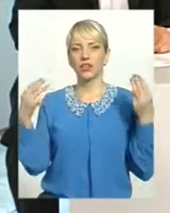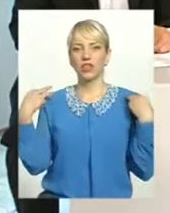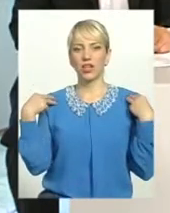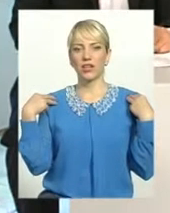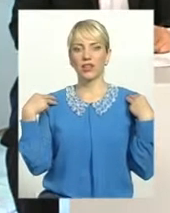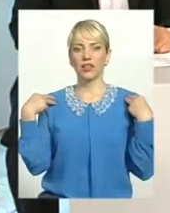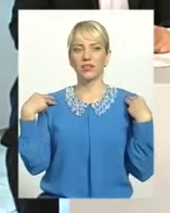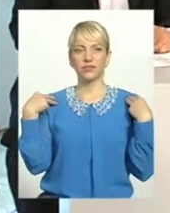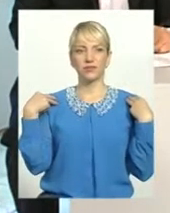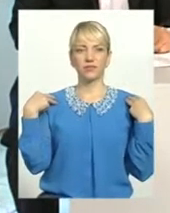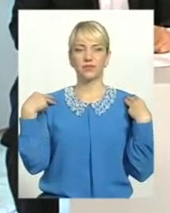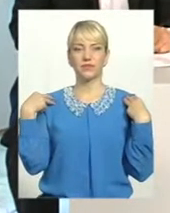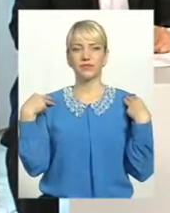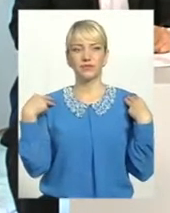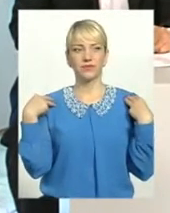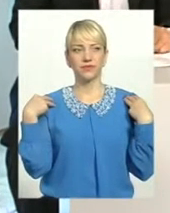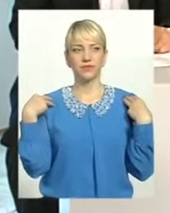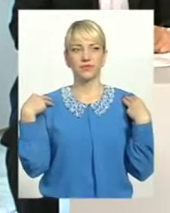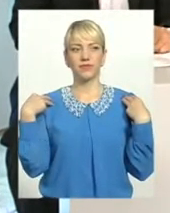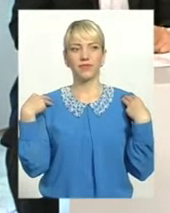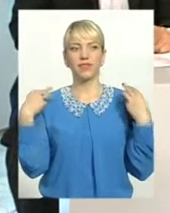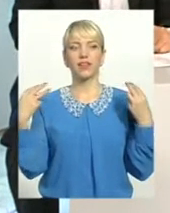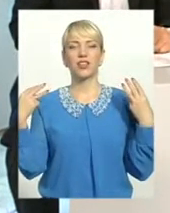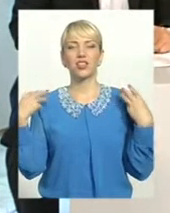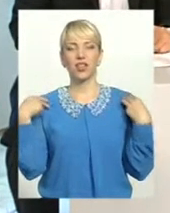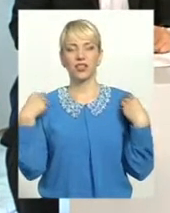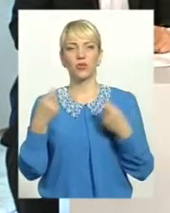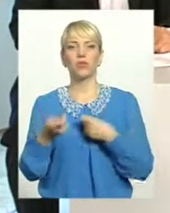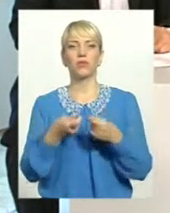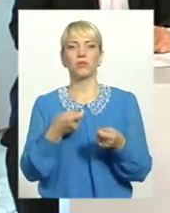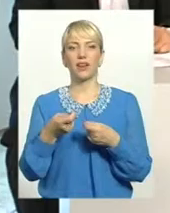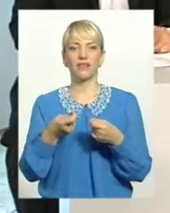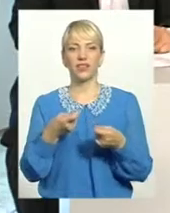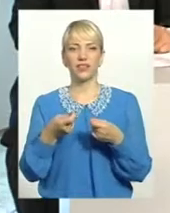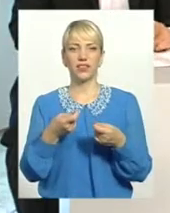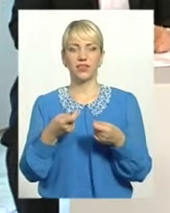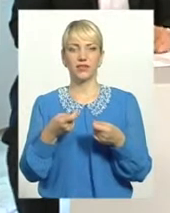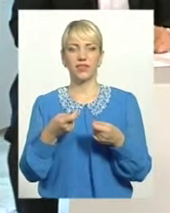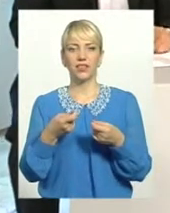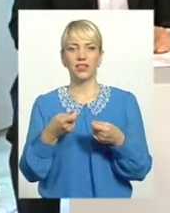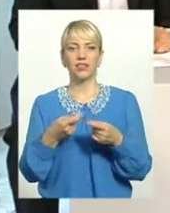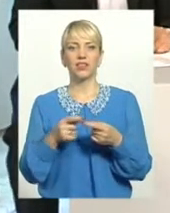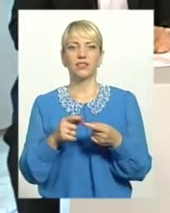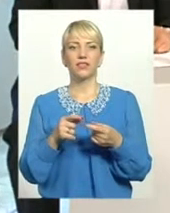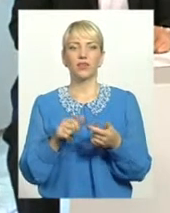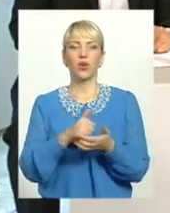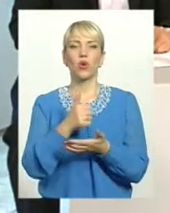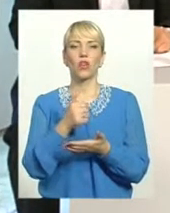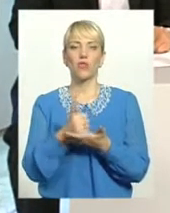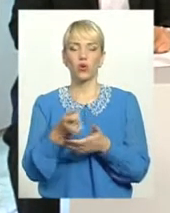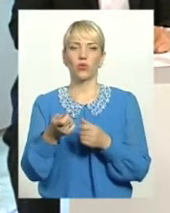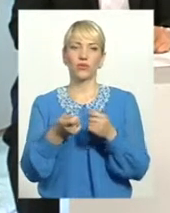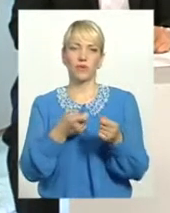управління головного